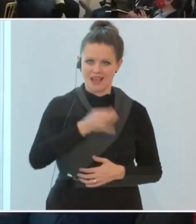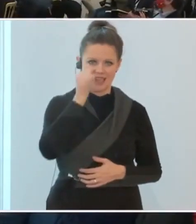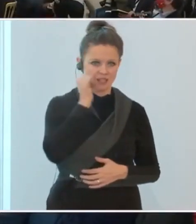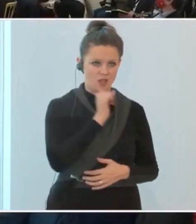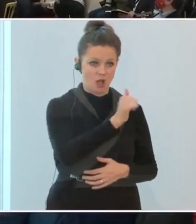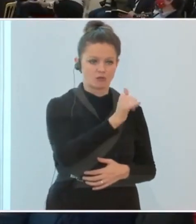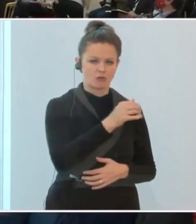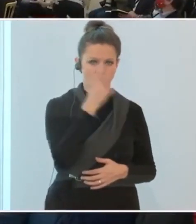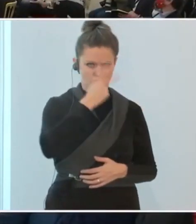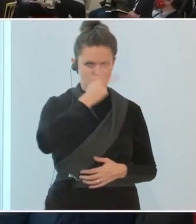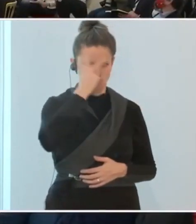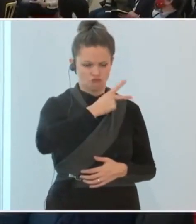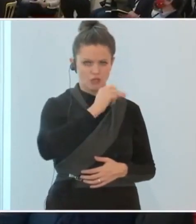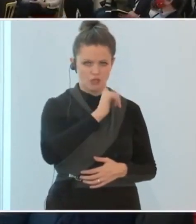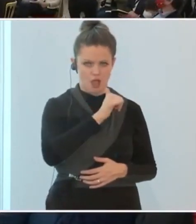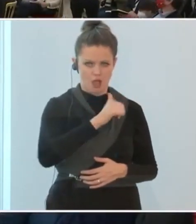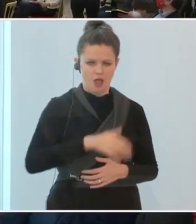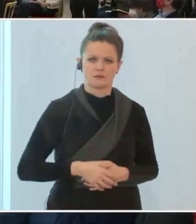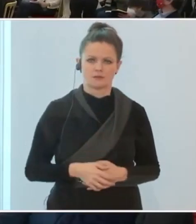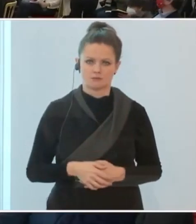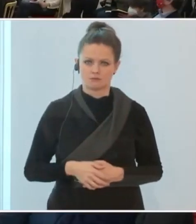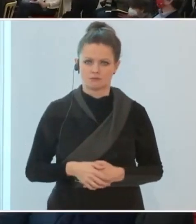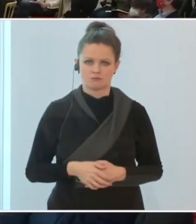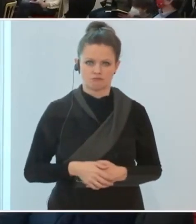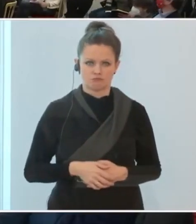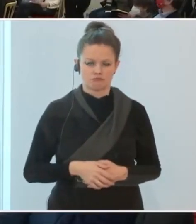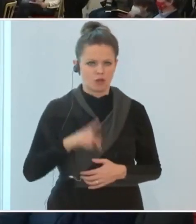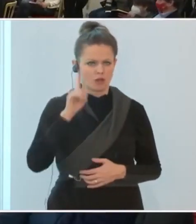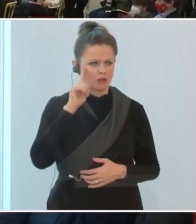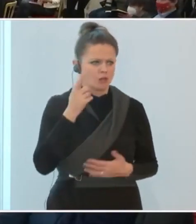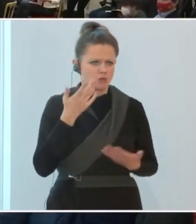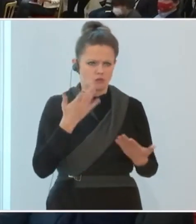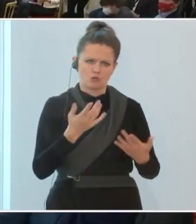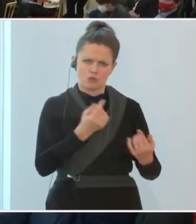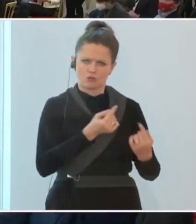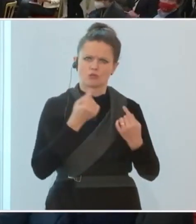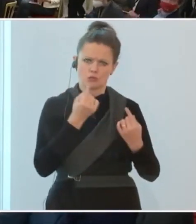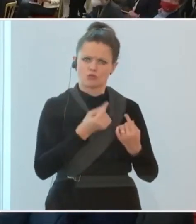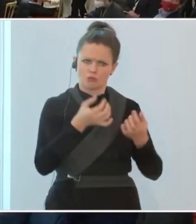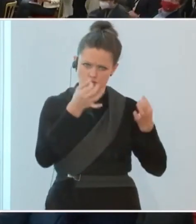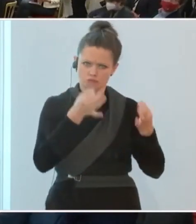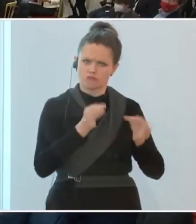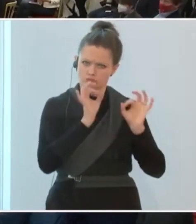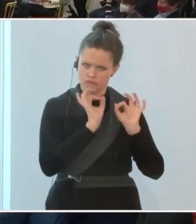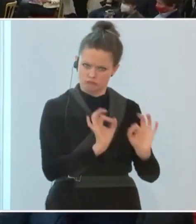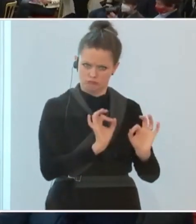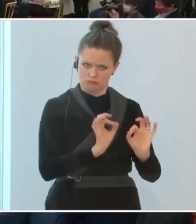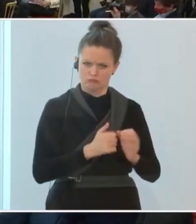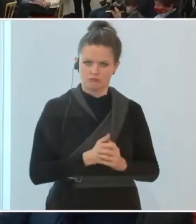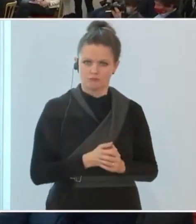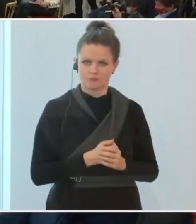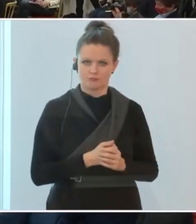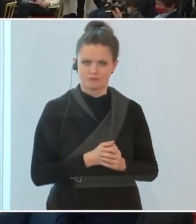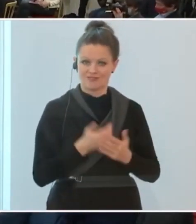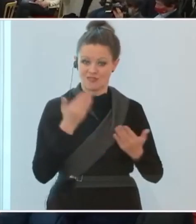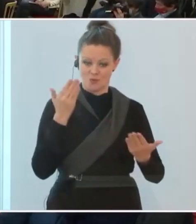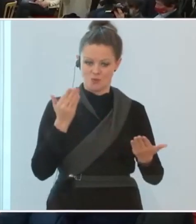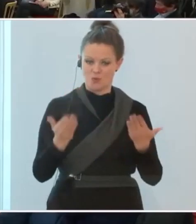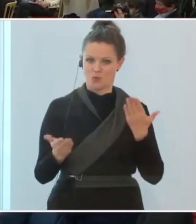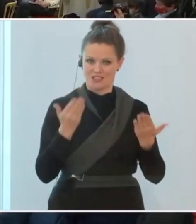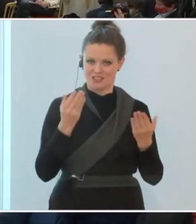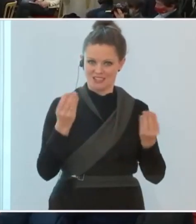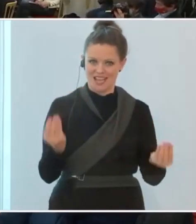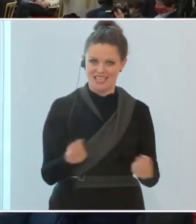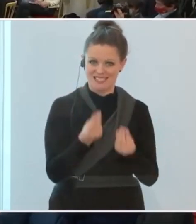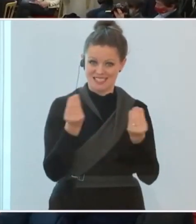Tagesausflüge selbstverständlich. Ich glaube, dass es absolut berechtigt ist, was wir hier vorgenommen haben, nämlich eine Unterscheidung zwischen Dingen,